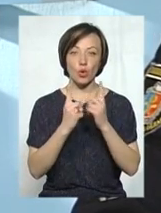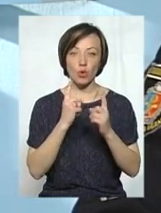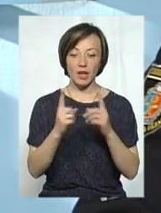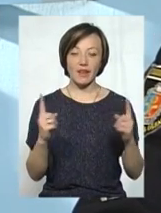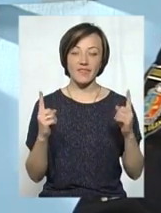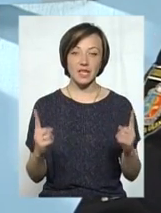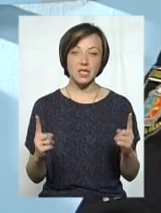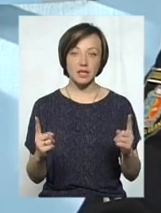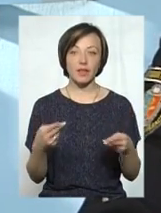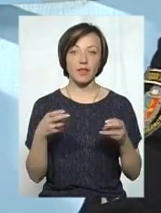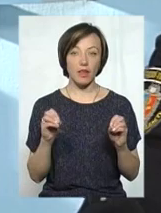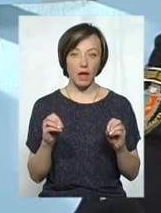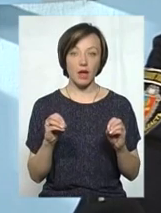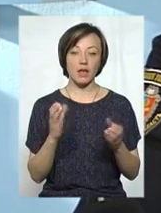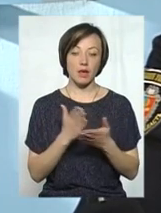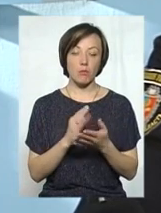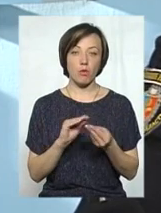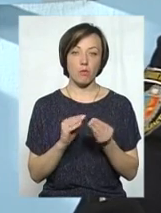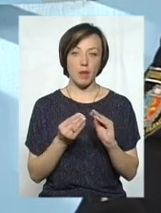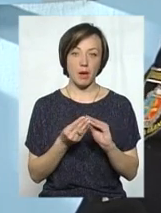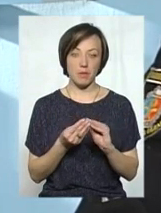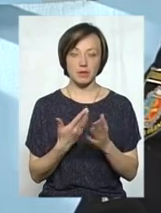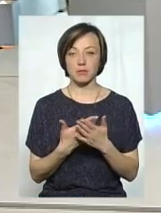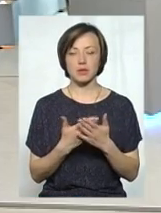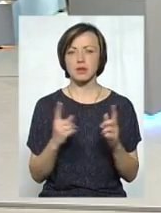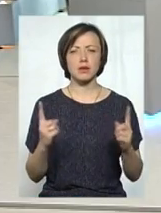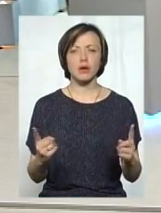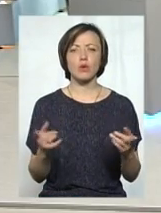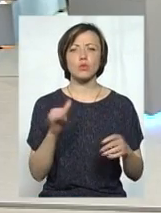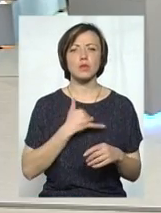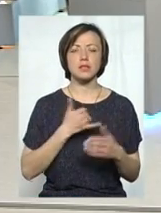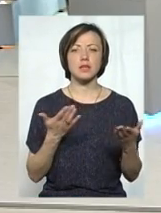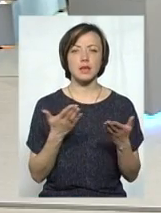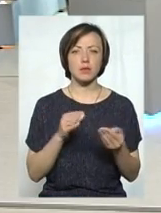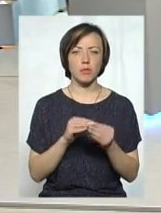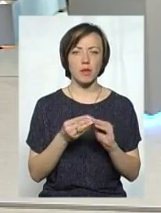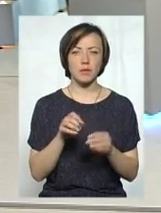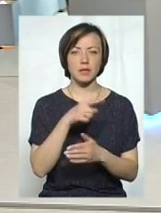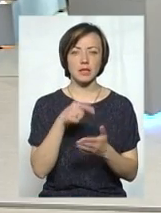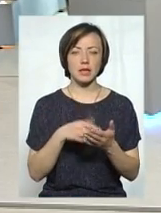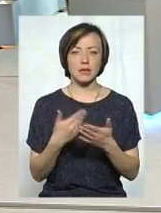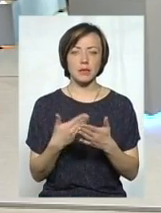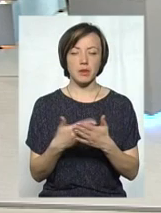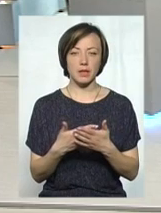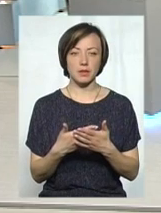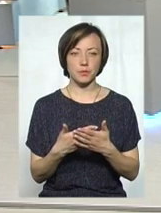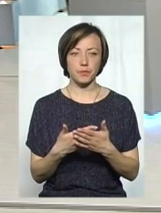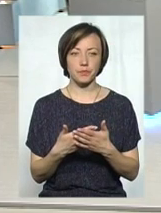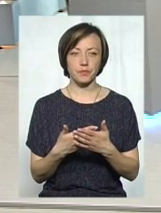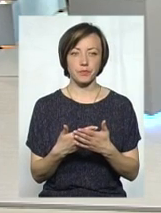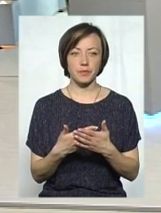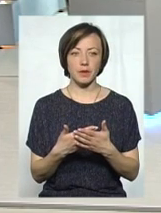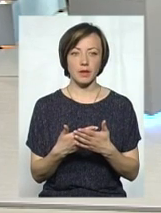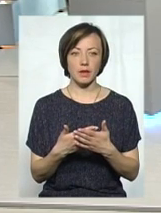відрізках, де вони є проблематичними. Які відрізки в нас є проблематичними? Ну, проблематичними, це, до прикладу, якщо, насло,